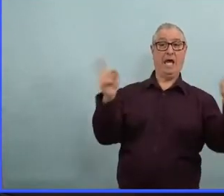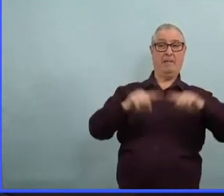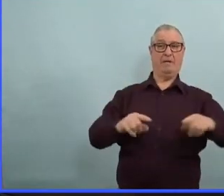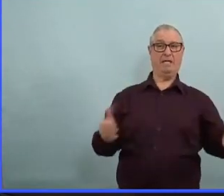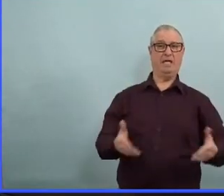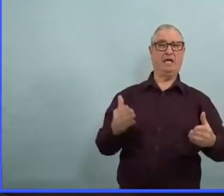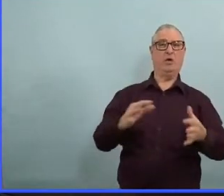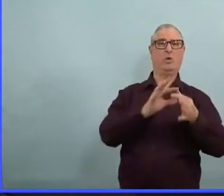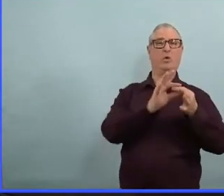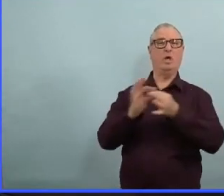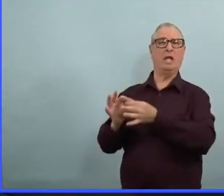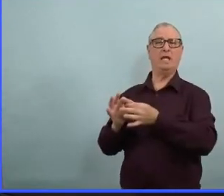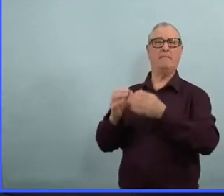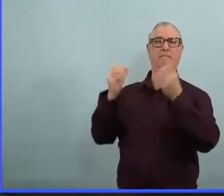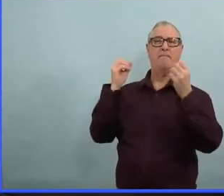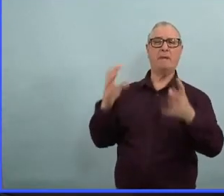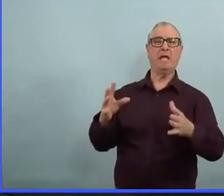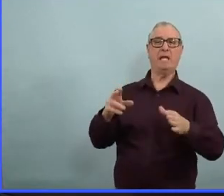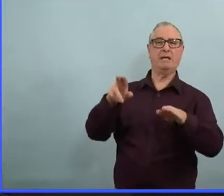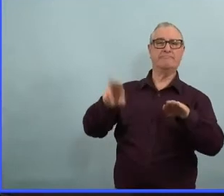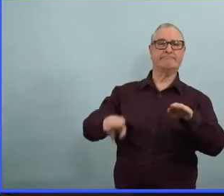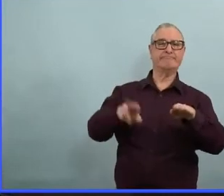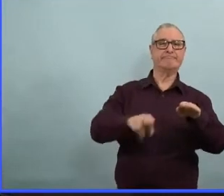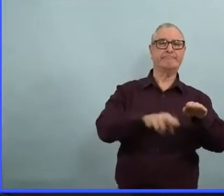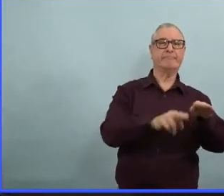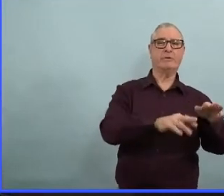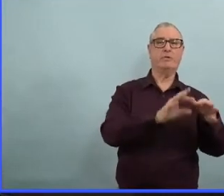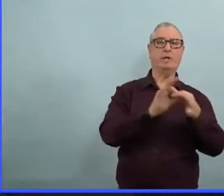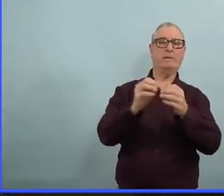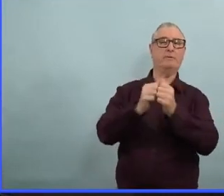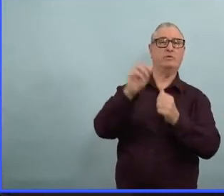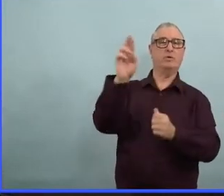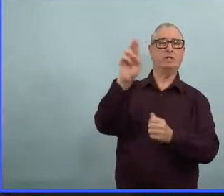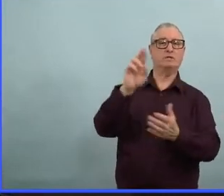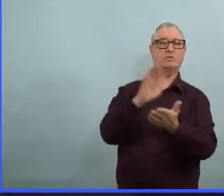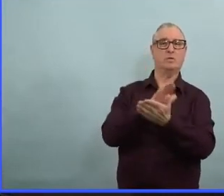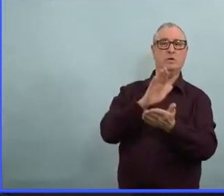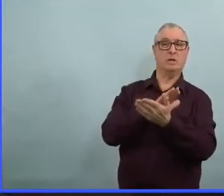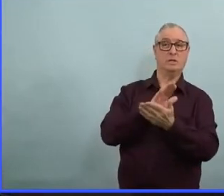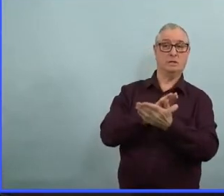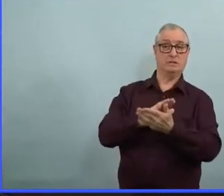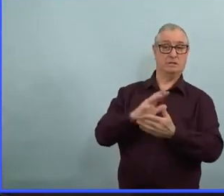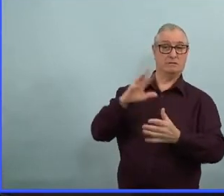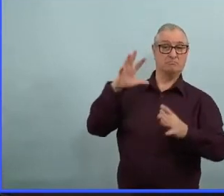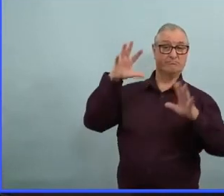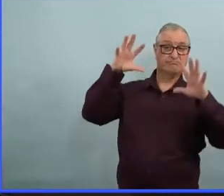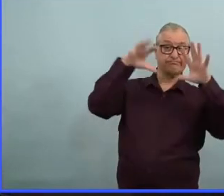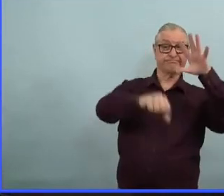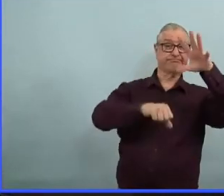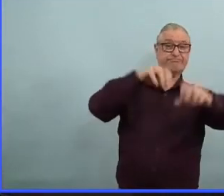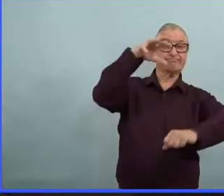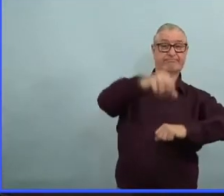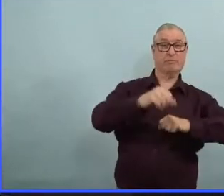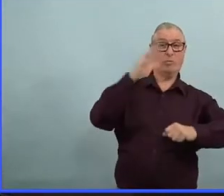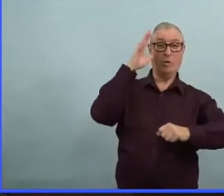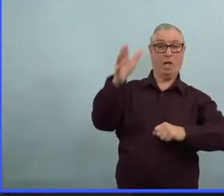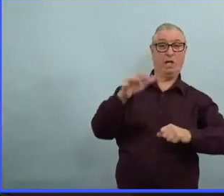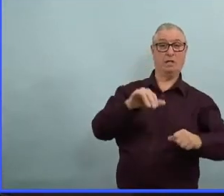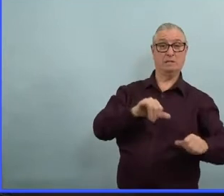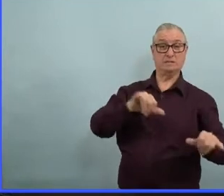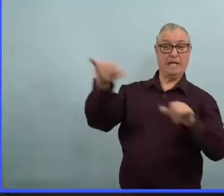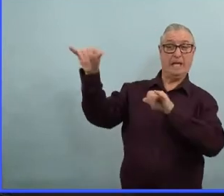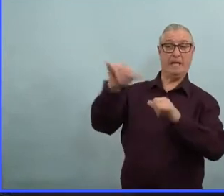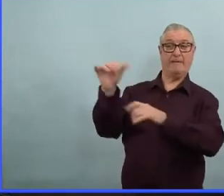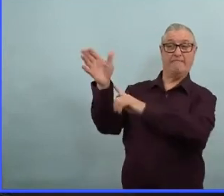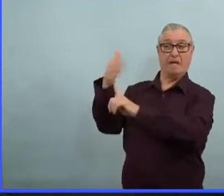'architecte du programme des écoles résidentielles c'est la même chose que ces drapeaux